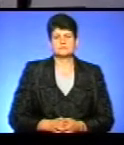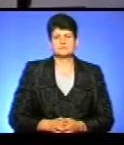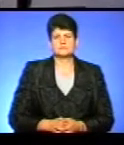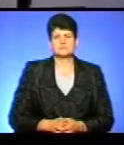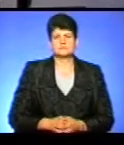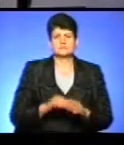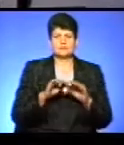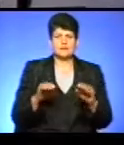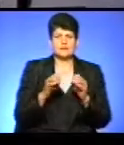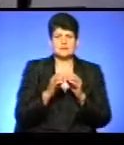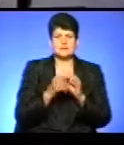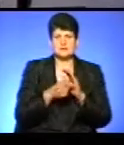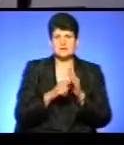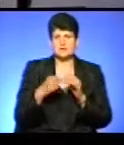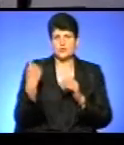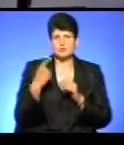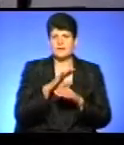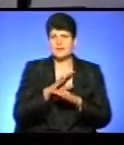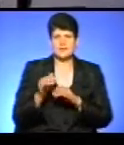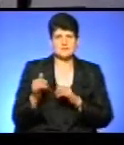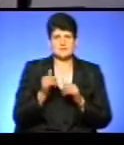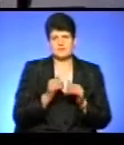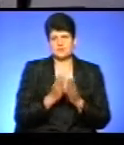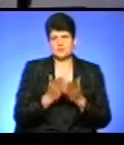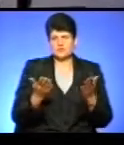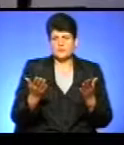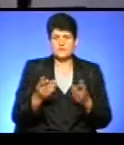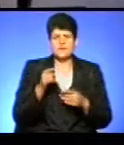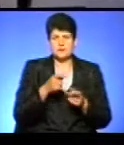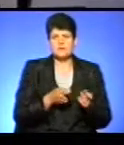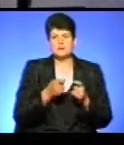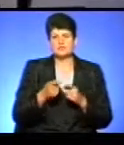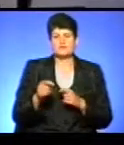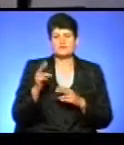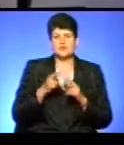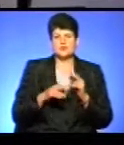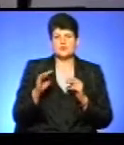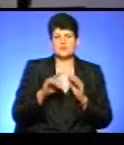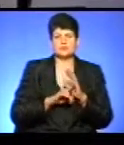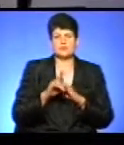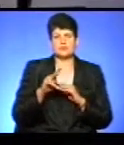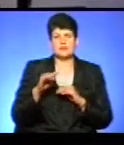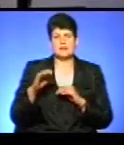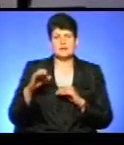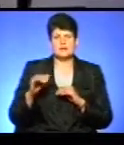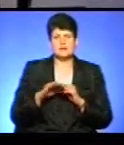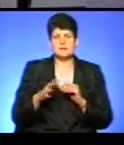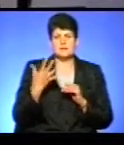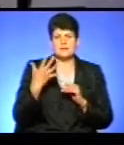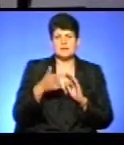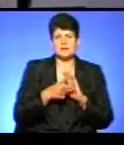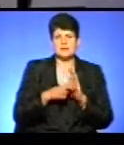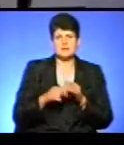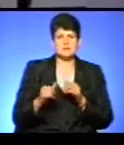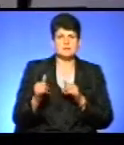Учні 10-х класів області не забезпечені підручниками. Їх привезуть у кінці жовтня на початку листопада. Учні 5-х класів